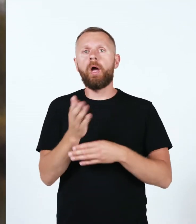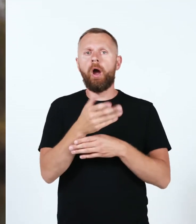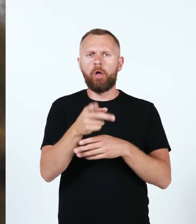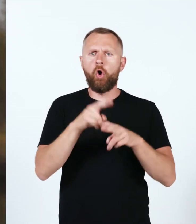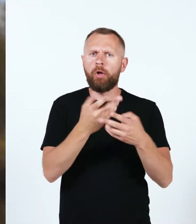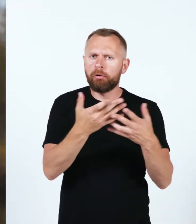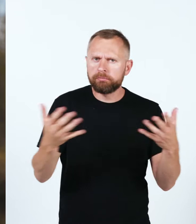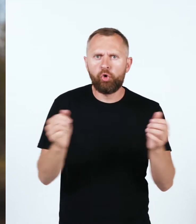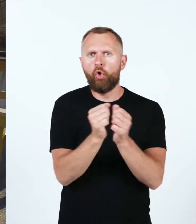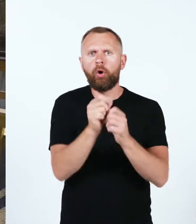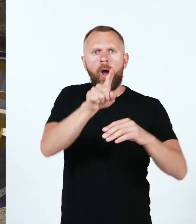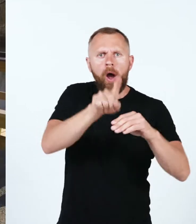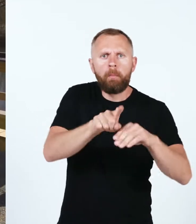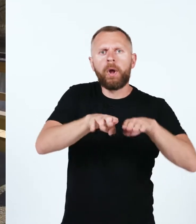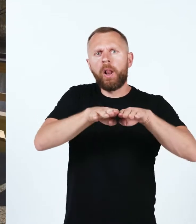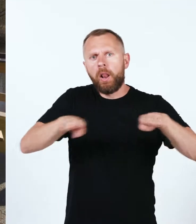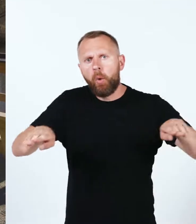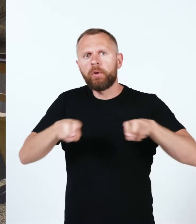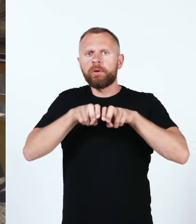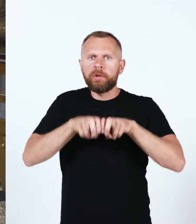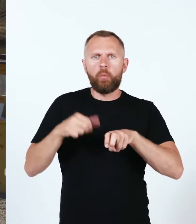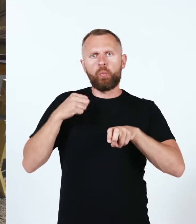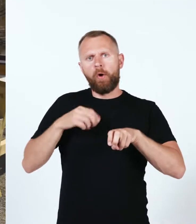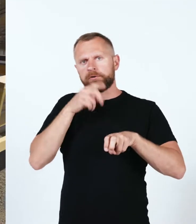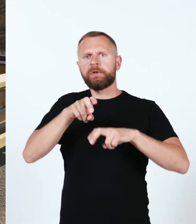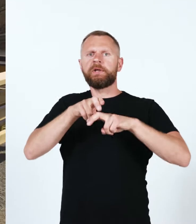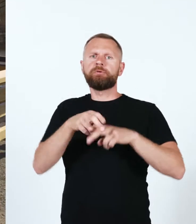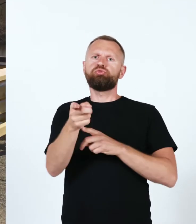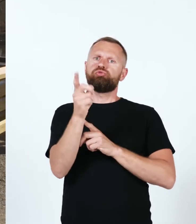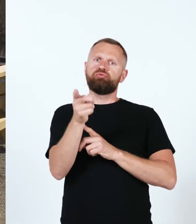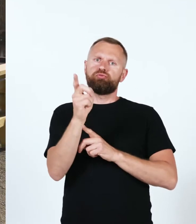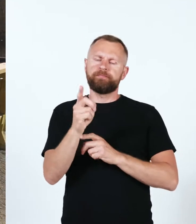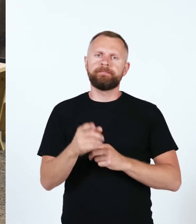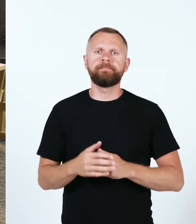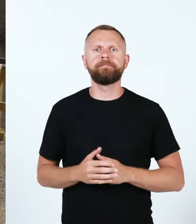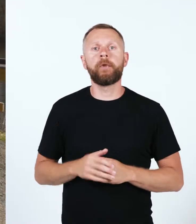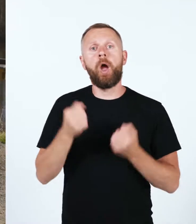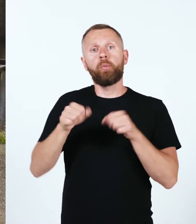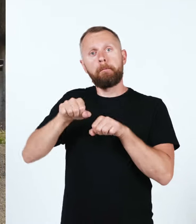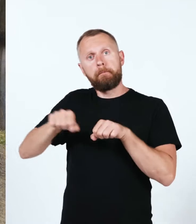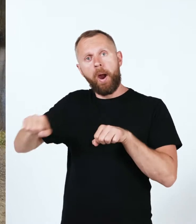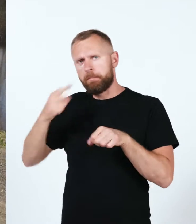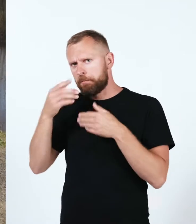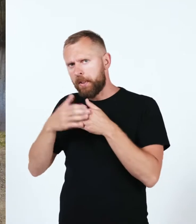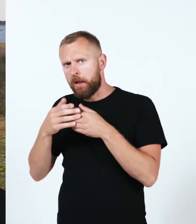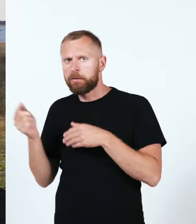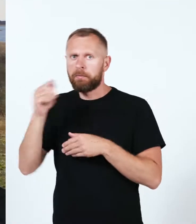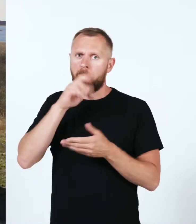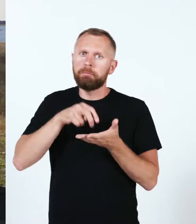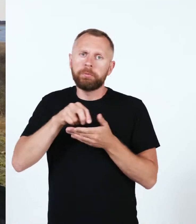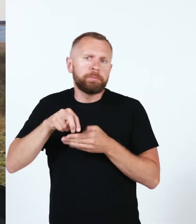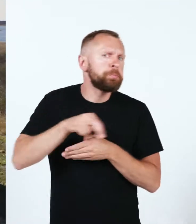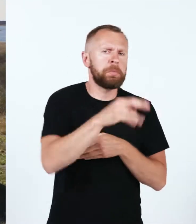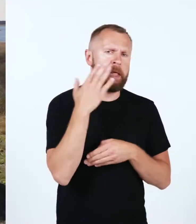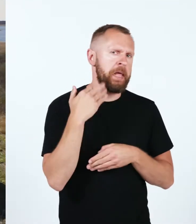Kalastustarvikute hoidmiseks on ehitatud lauakesed ja mugavaks olemiseks istepingid. Lähedale loodud parkimiskohad teevad pärale